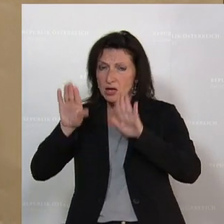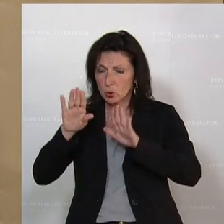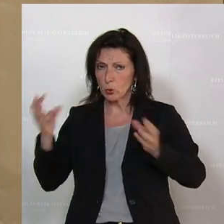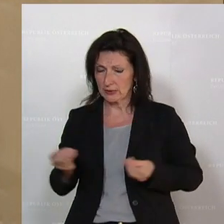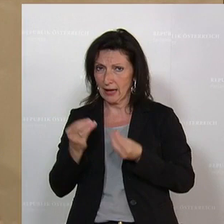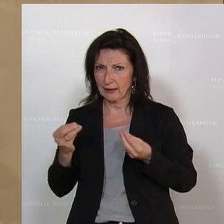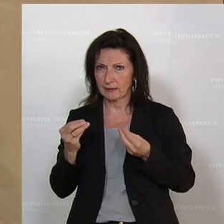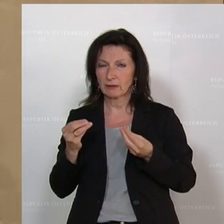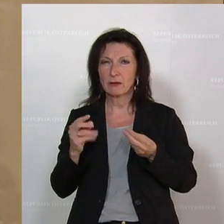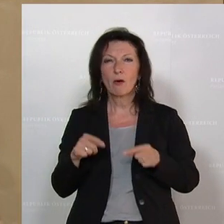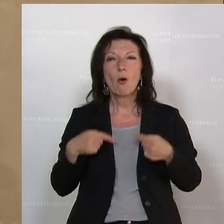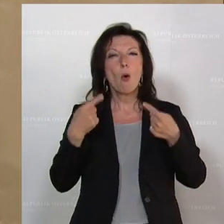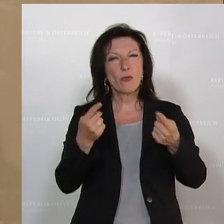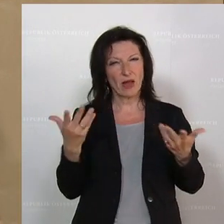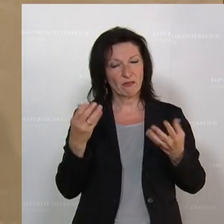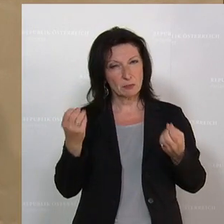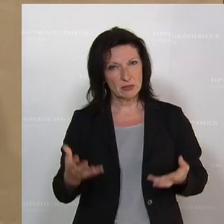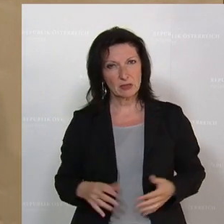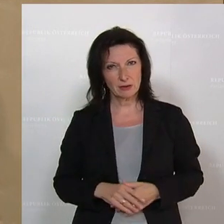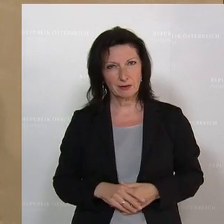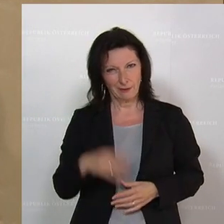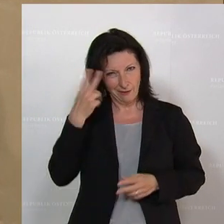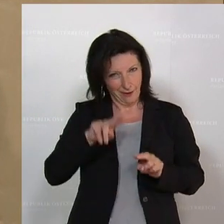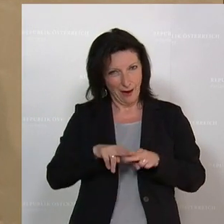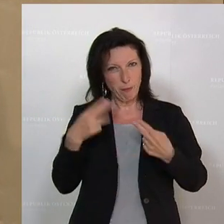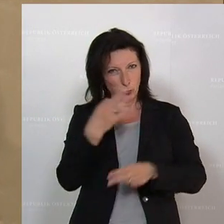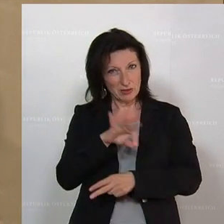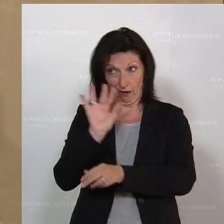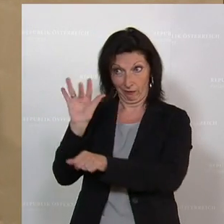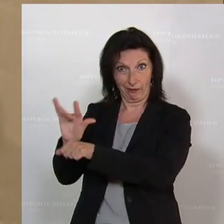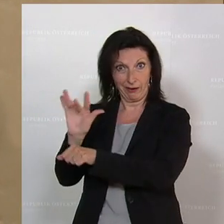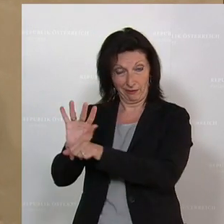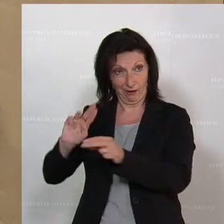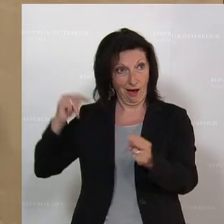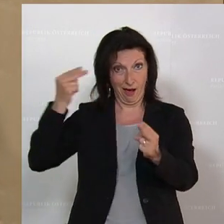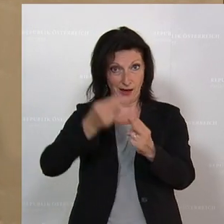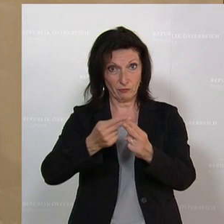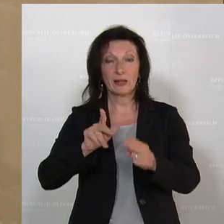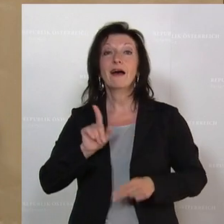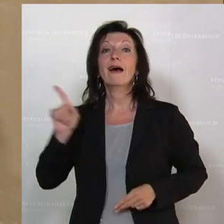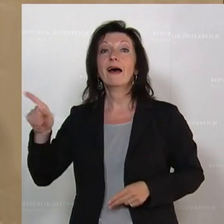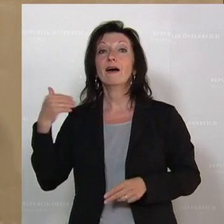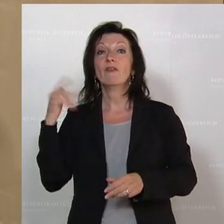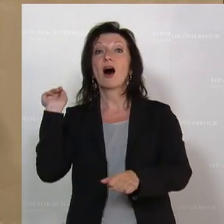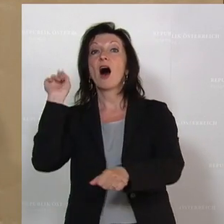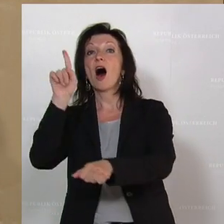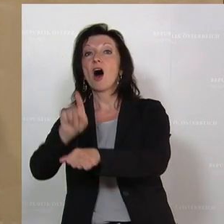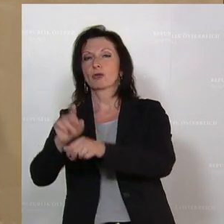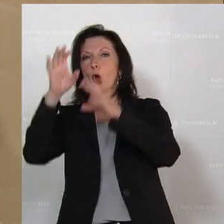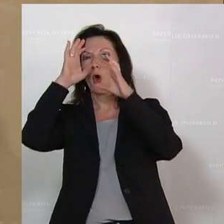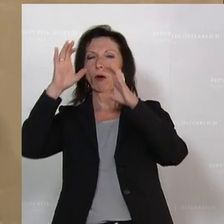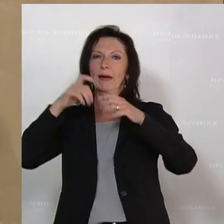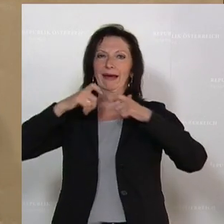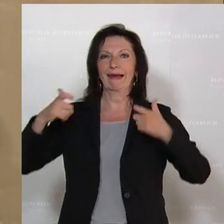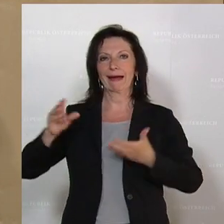Was passiert dann? Wie geht der Herr Bundeskanzler damit um? In seinem Auftrag geht der Herr ÖVP